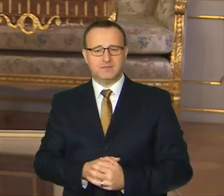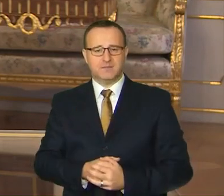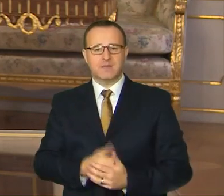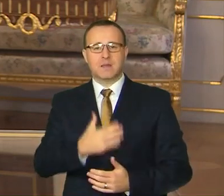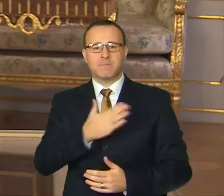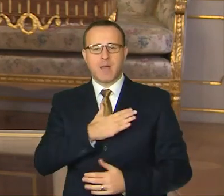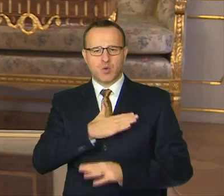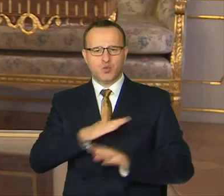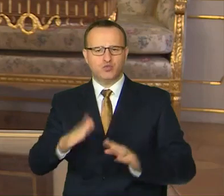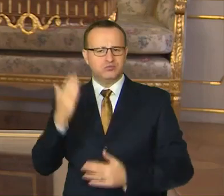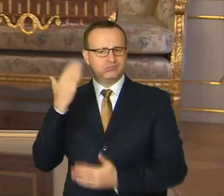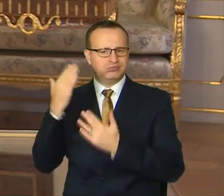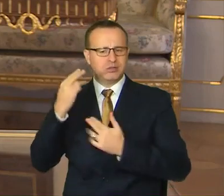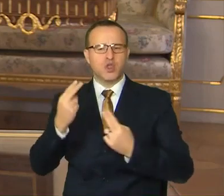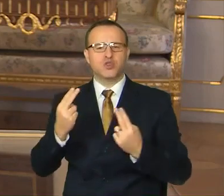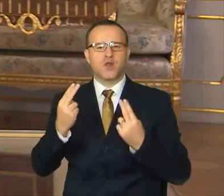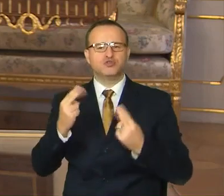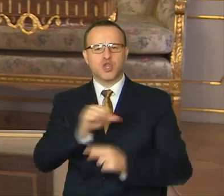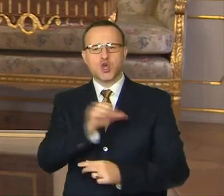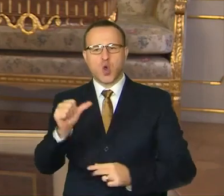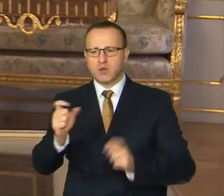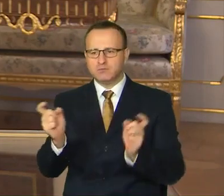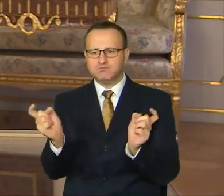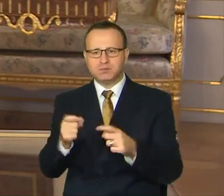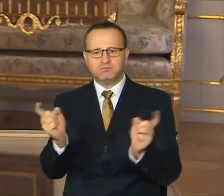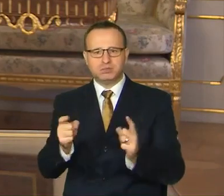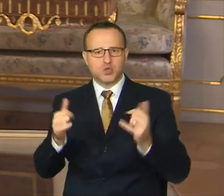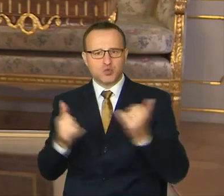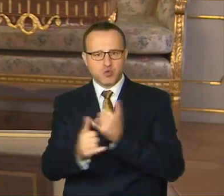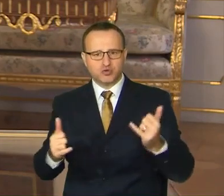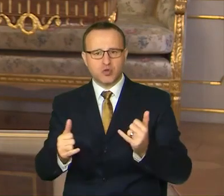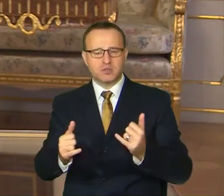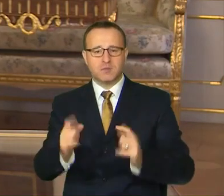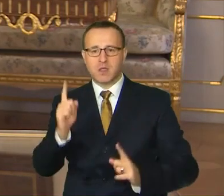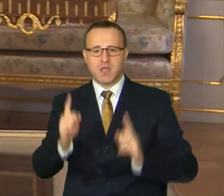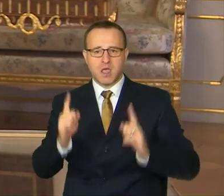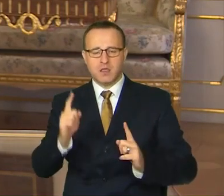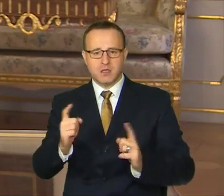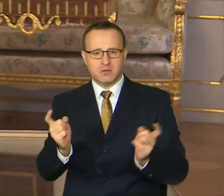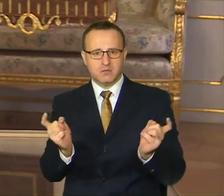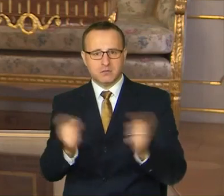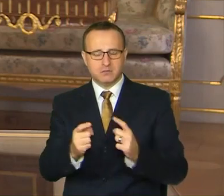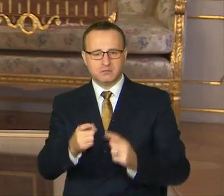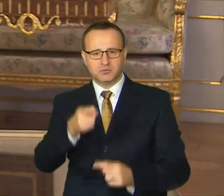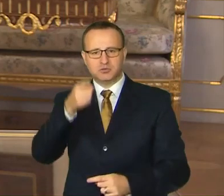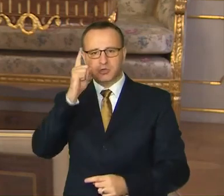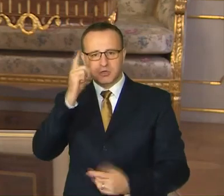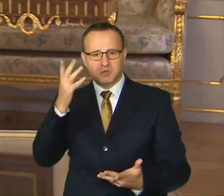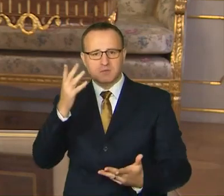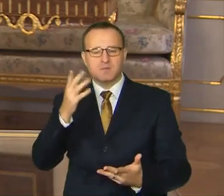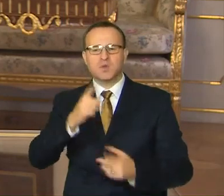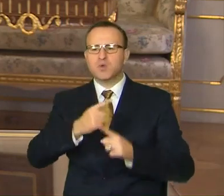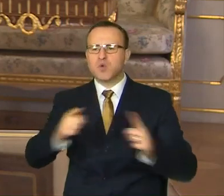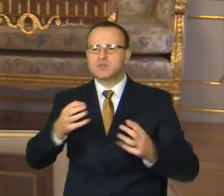Máme za sebou dôležitý rok odhaľovania reality, ktorá nám chvíľami vyražala dých. Z rôznych